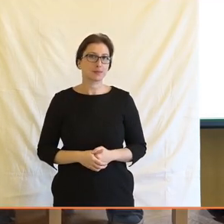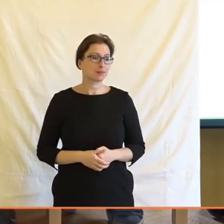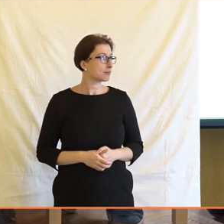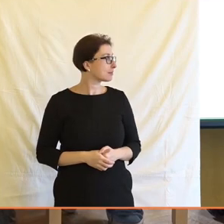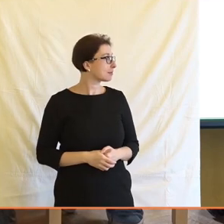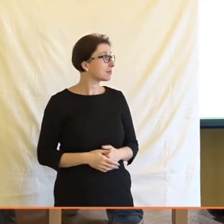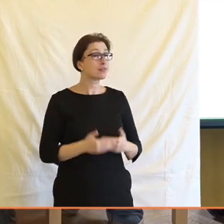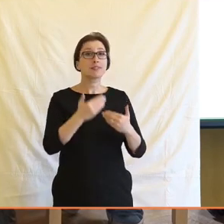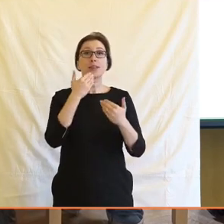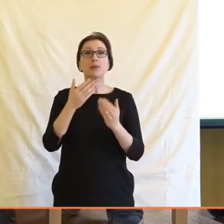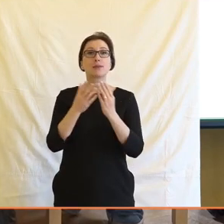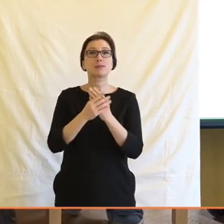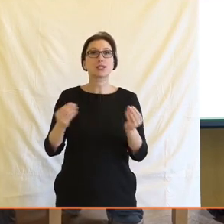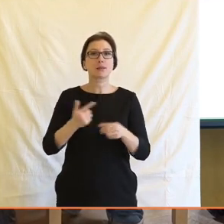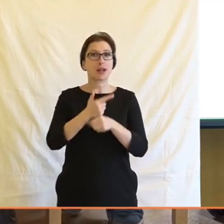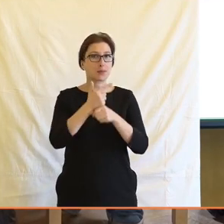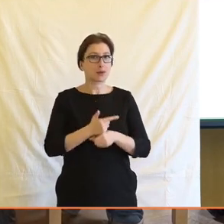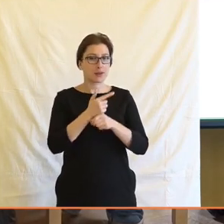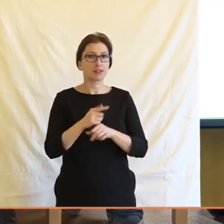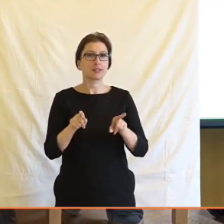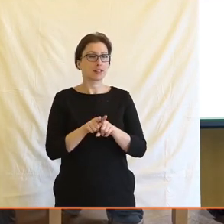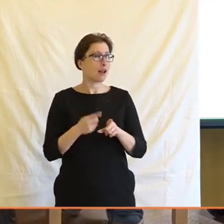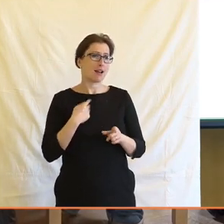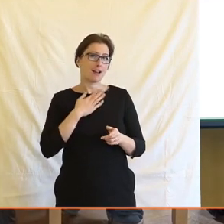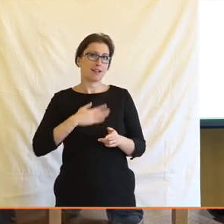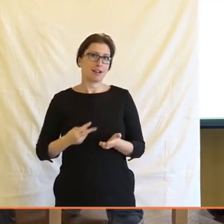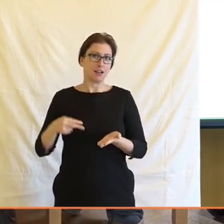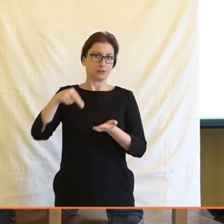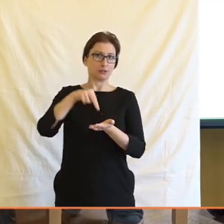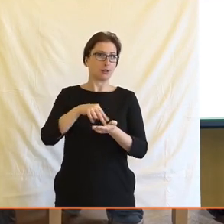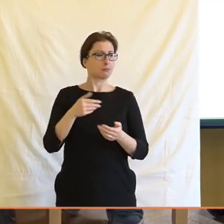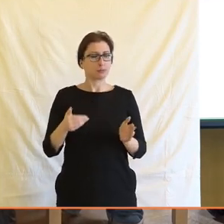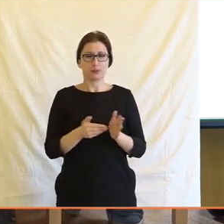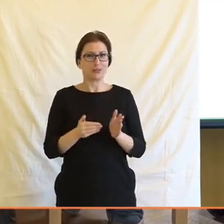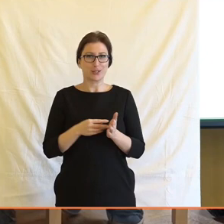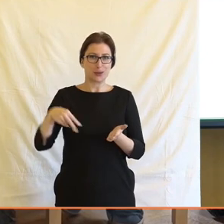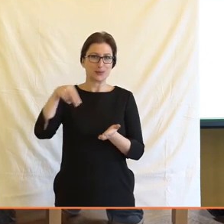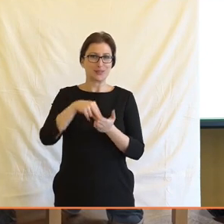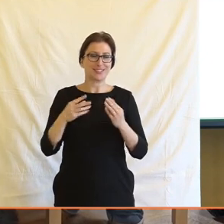Děkuju, příjemné poledne, dámy a pánové, ode mě. Já se k tomu stoupnu, protože já u toho potřebuju stát.